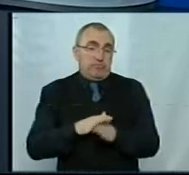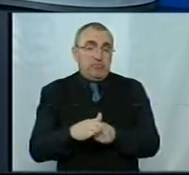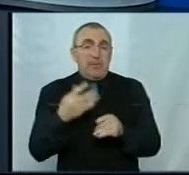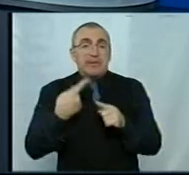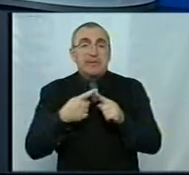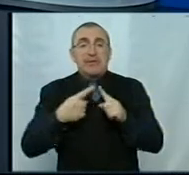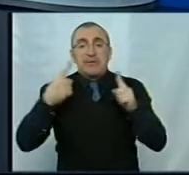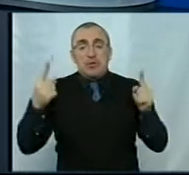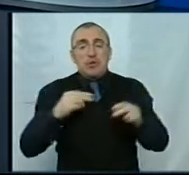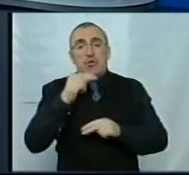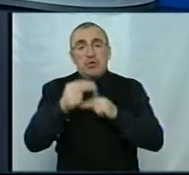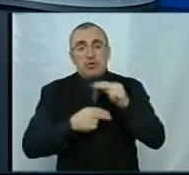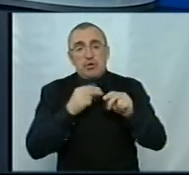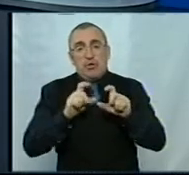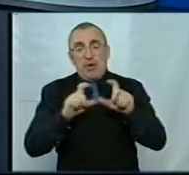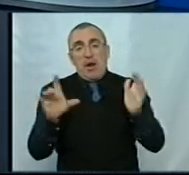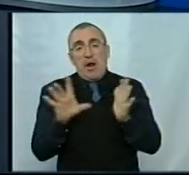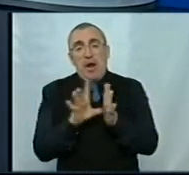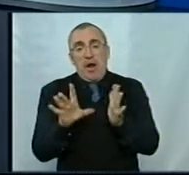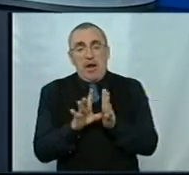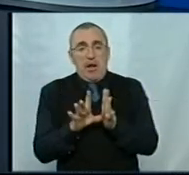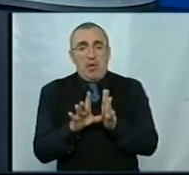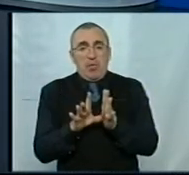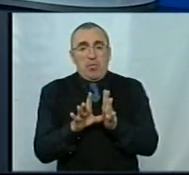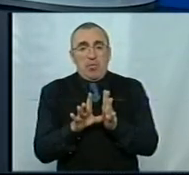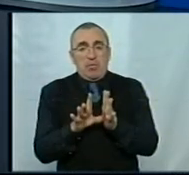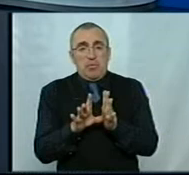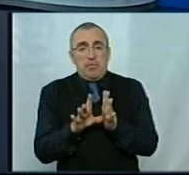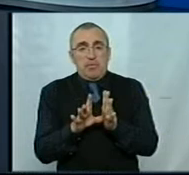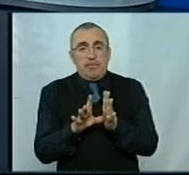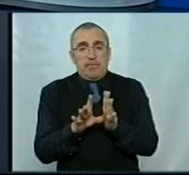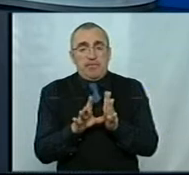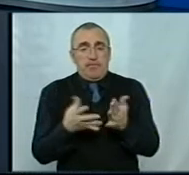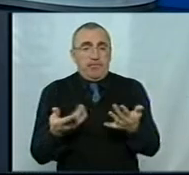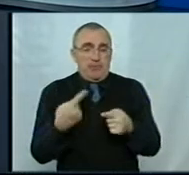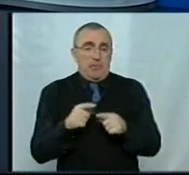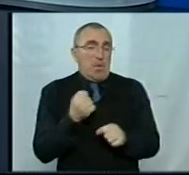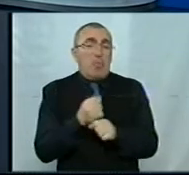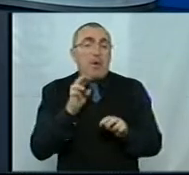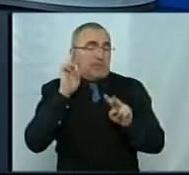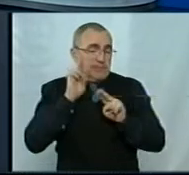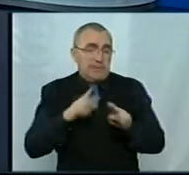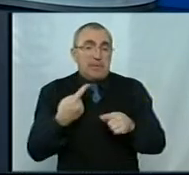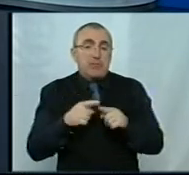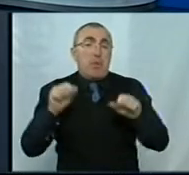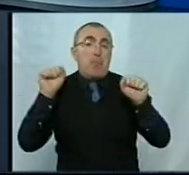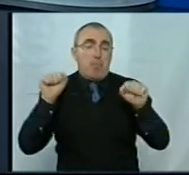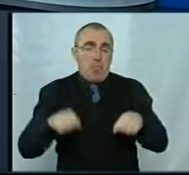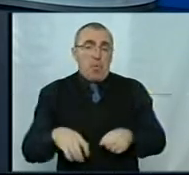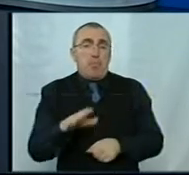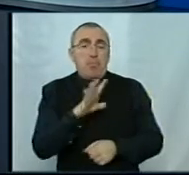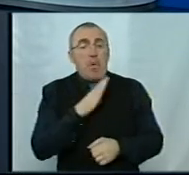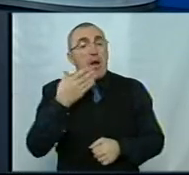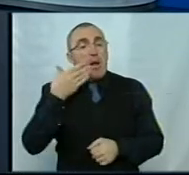дистанційно через засоби електронного... Окей. Ну, хтось консультував цих працівників. Я не знаю, але тим не менше. Це, можливо, було